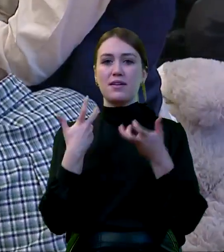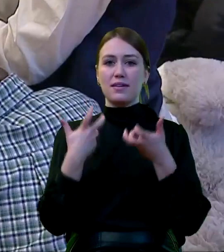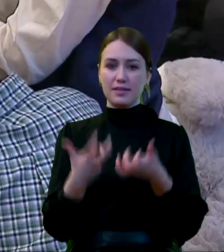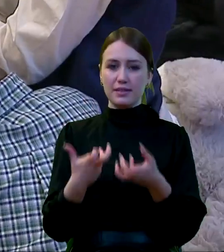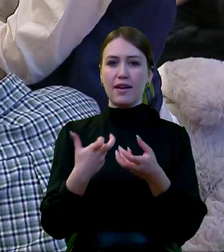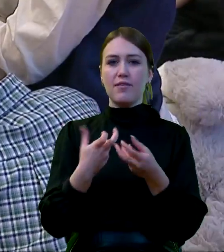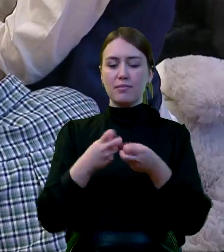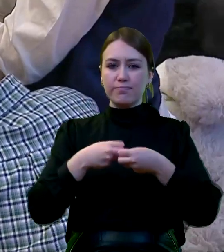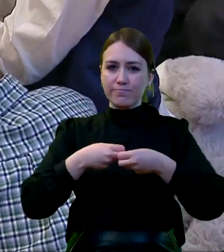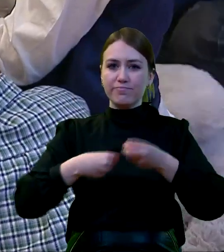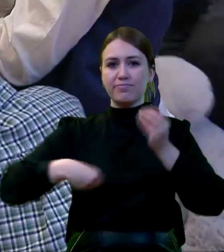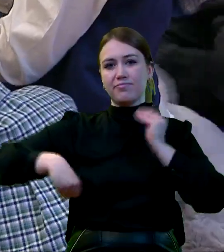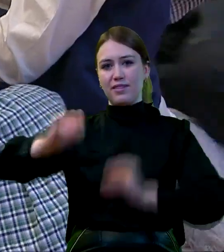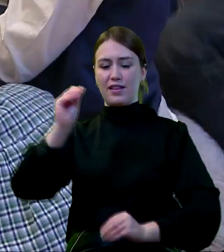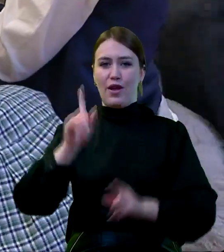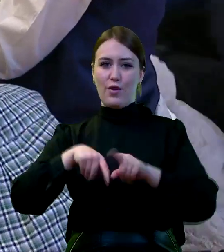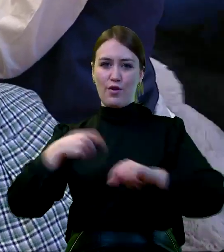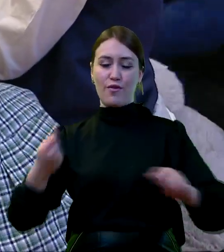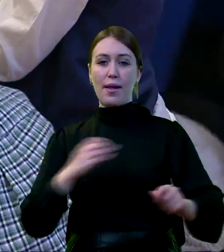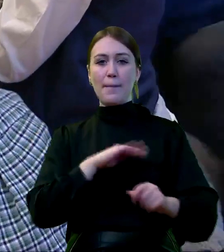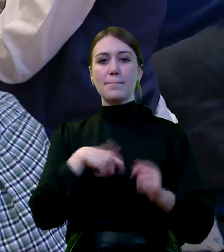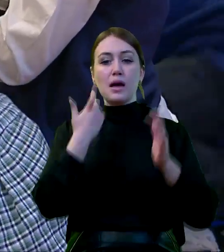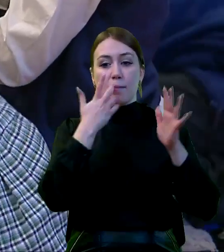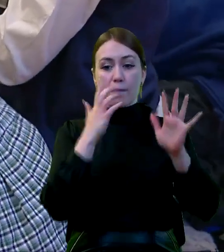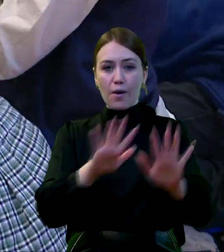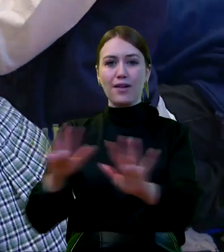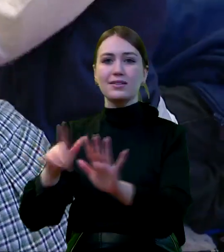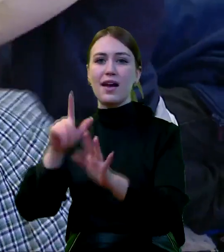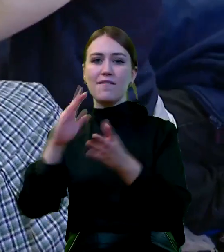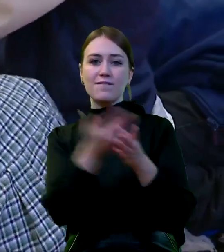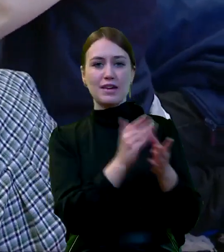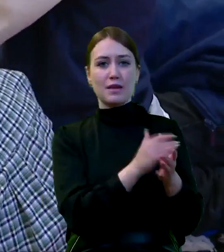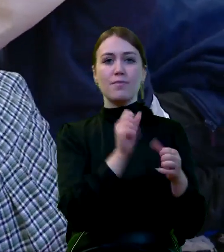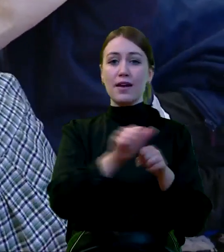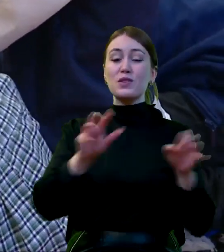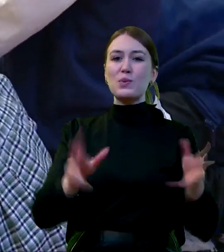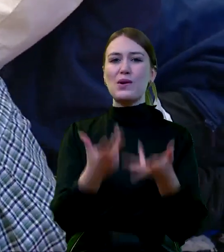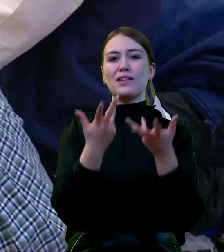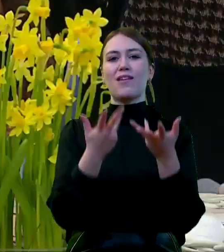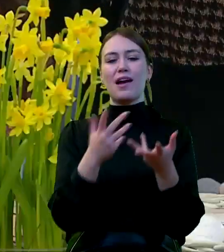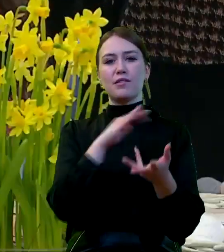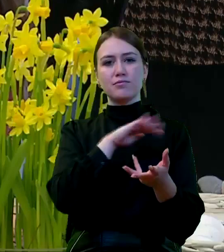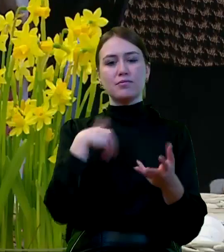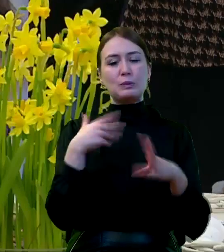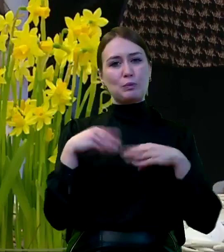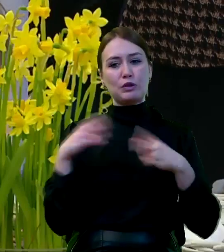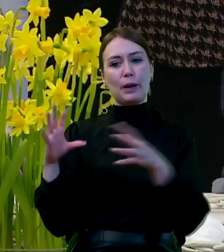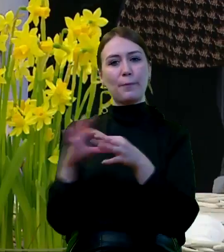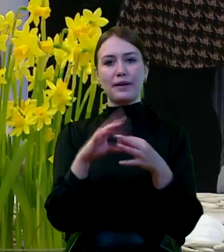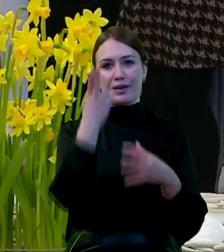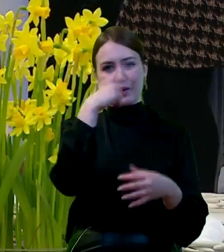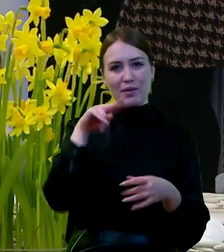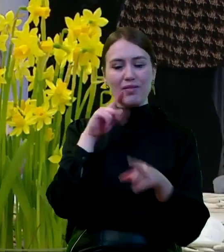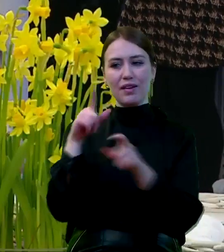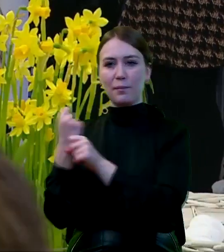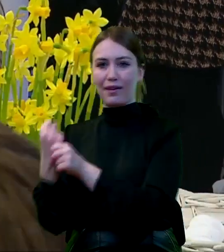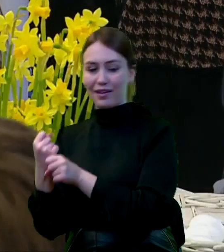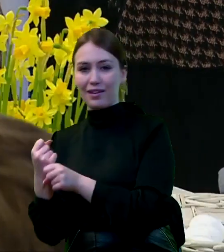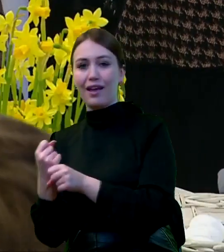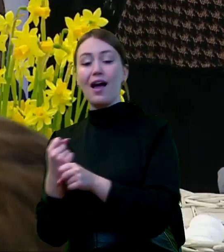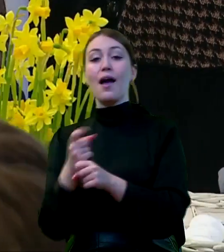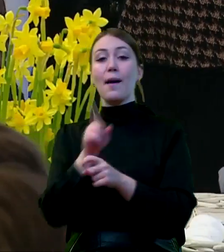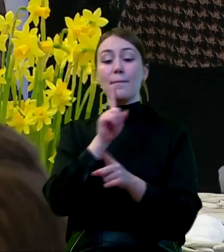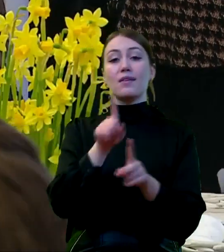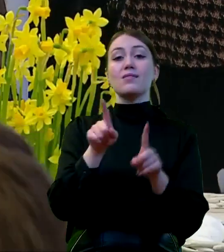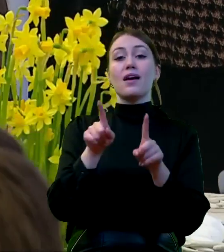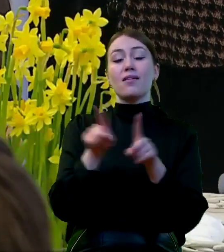rozwiązania. Pokazujemy firmy, które ułatwiają pracownikom godzenie ról. Ale również wprowadzamy szereg